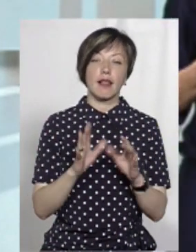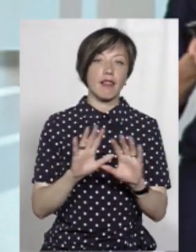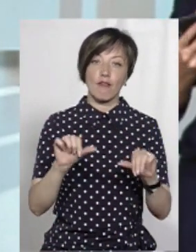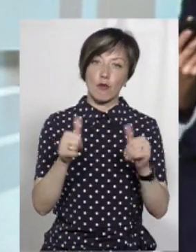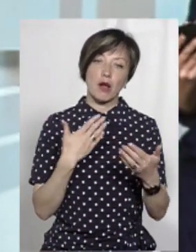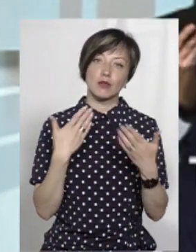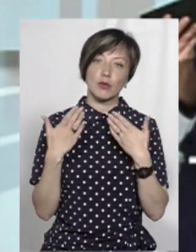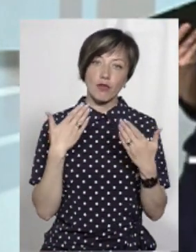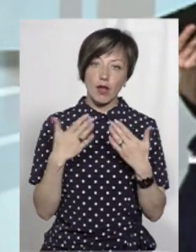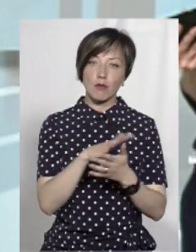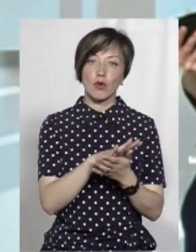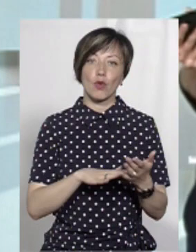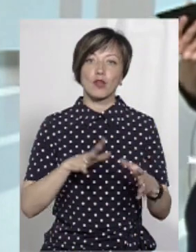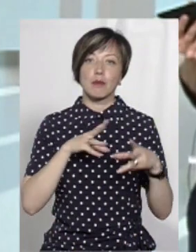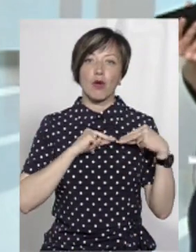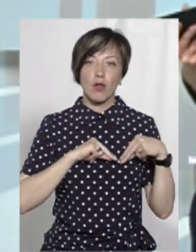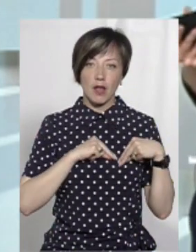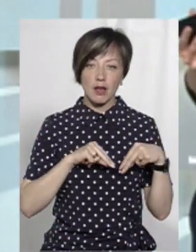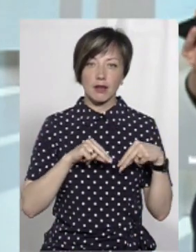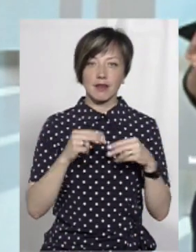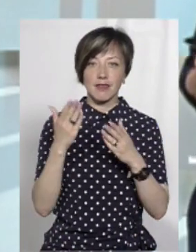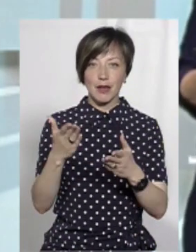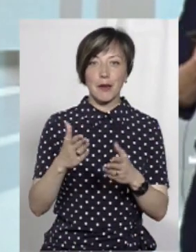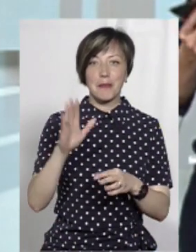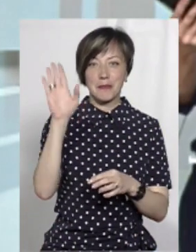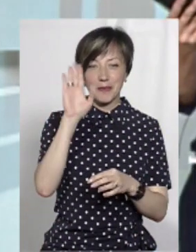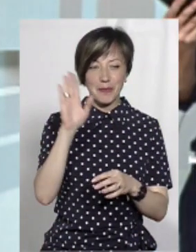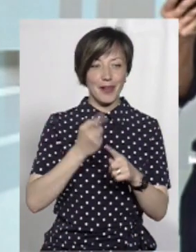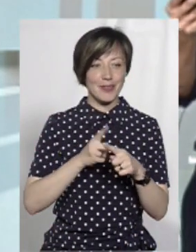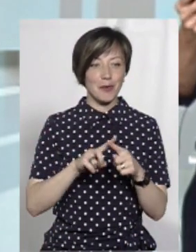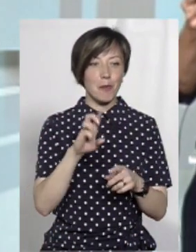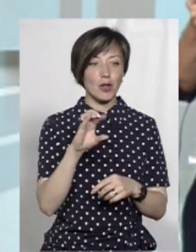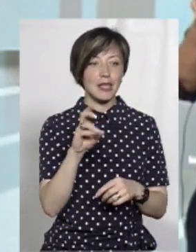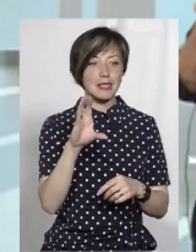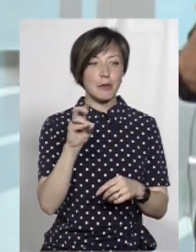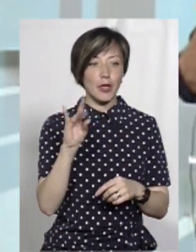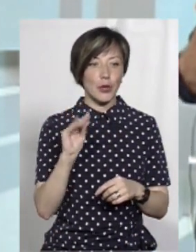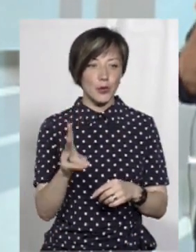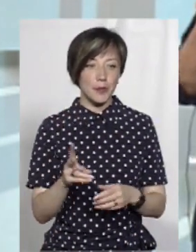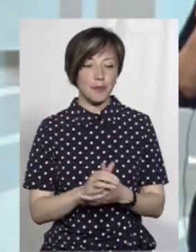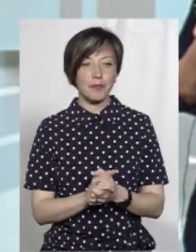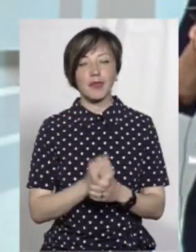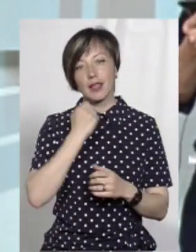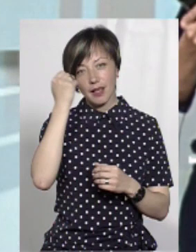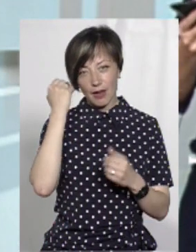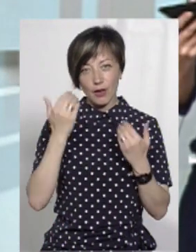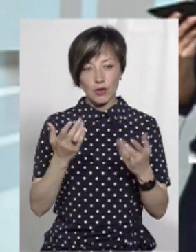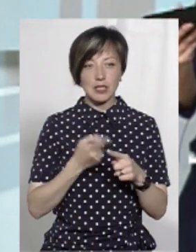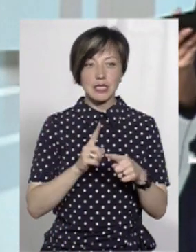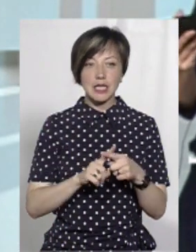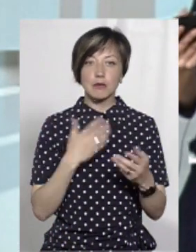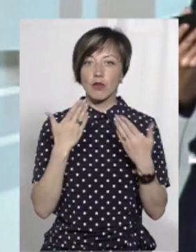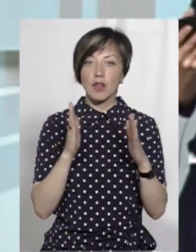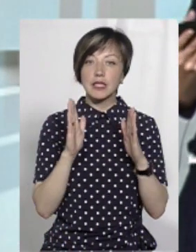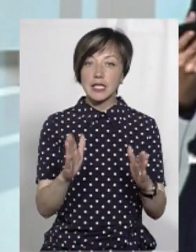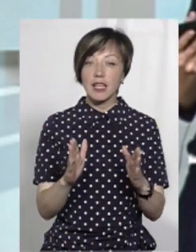неформального спілкування, його продовжить мій колега, він вам піднімає руки, це Богдан Семенюк. Дякую, але це